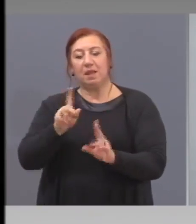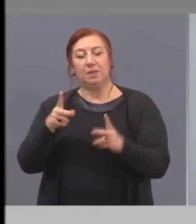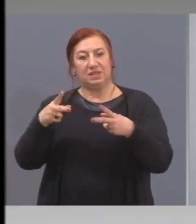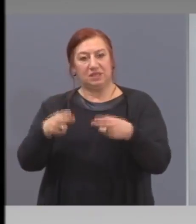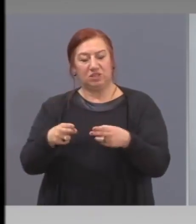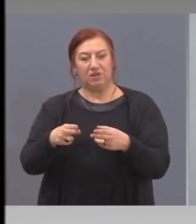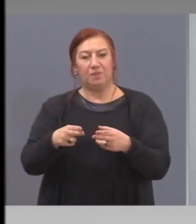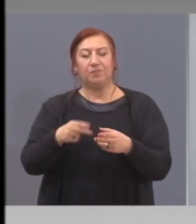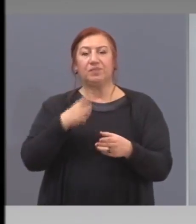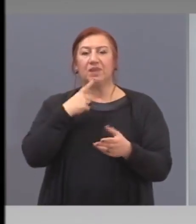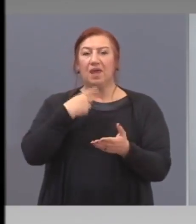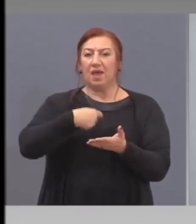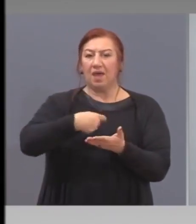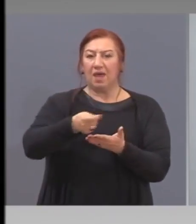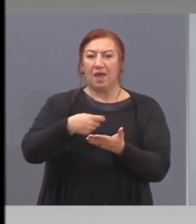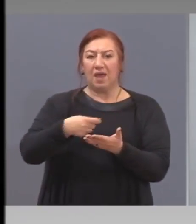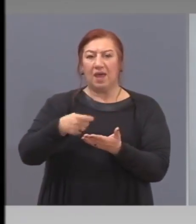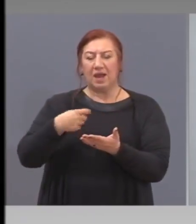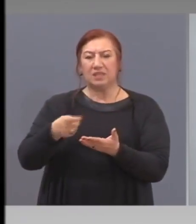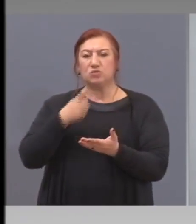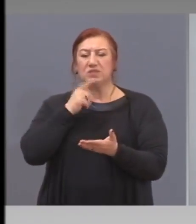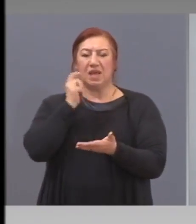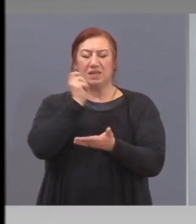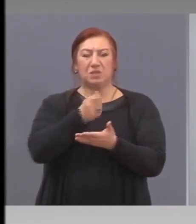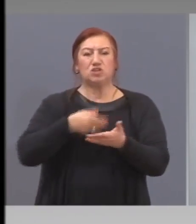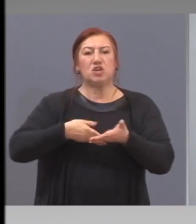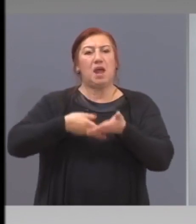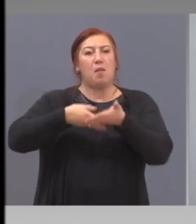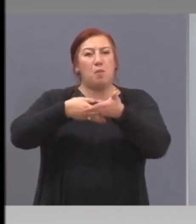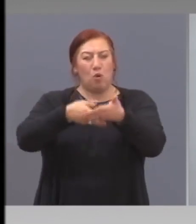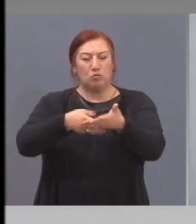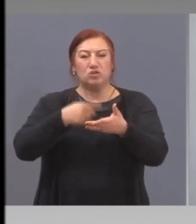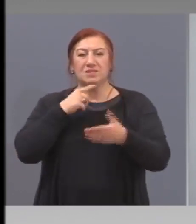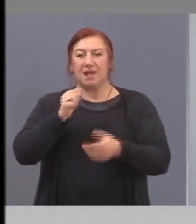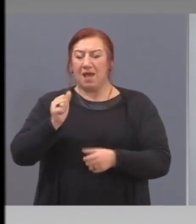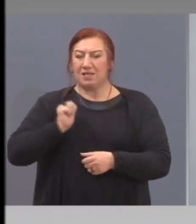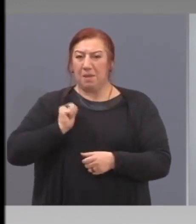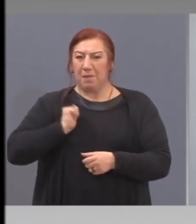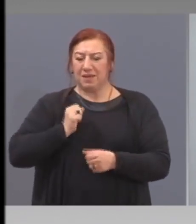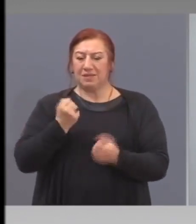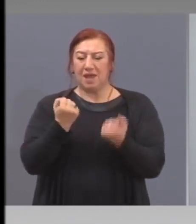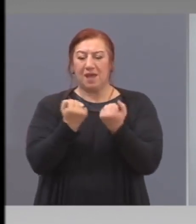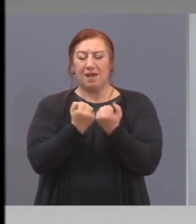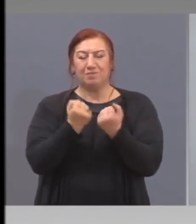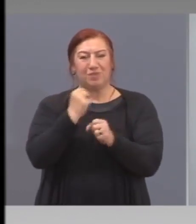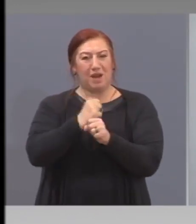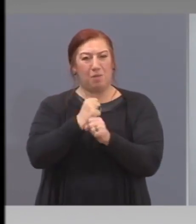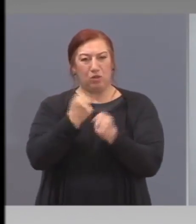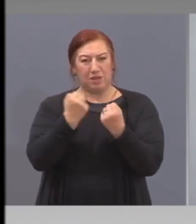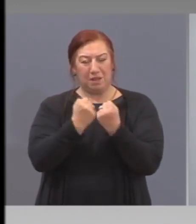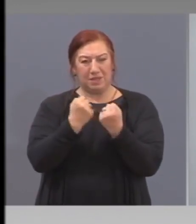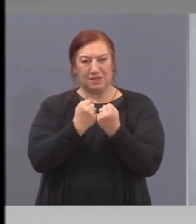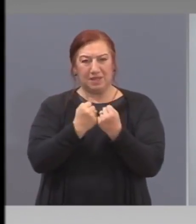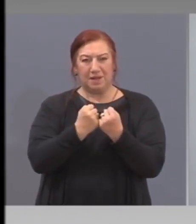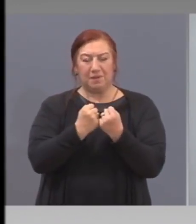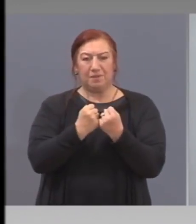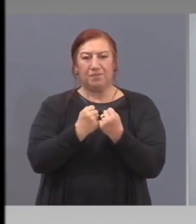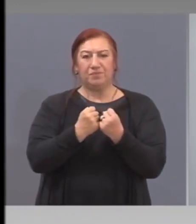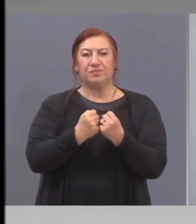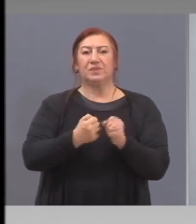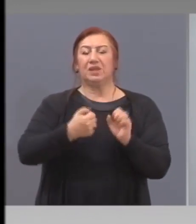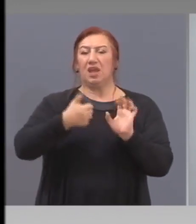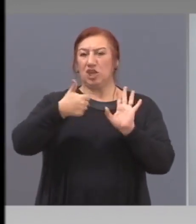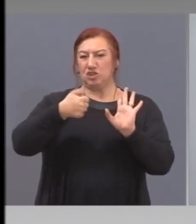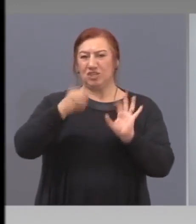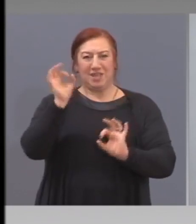Разходи за изплащане на помощи за запазване на работните места в засегнатите сектори схемата 60-40. 60